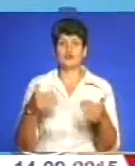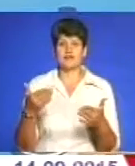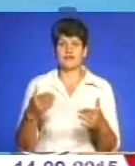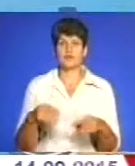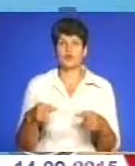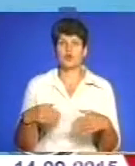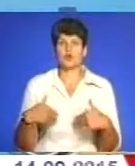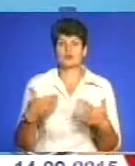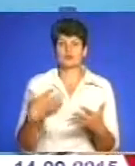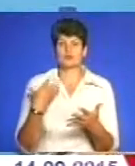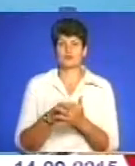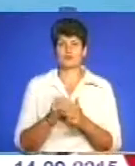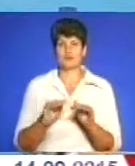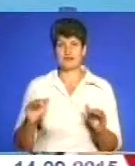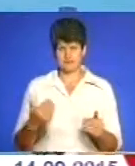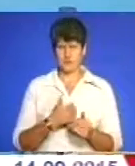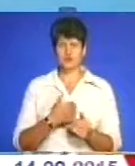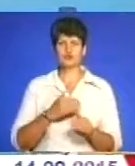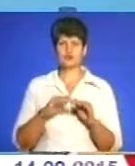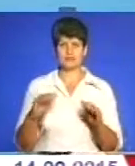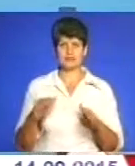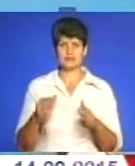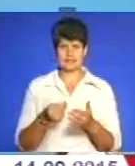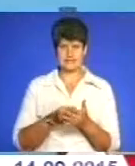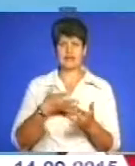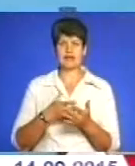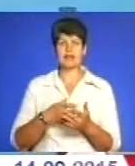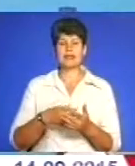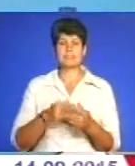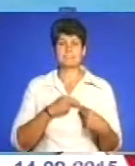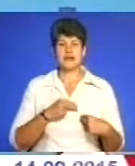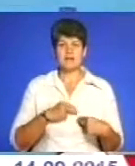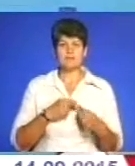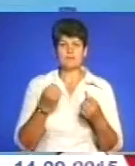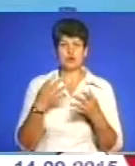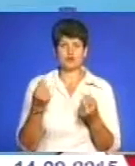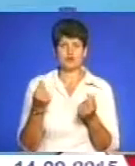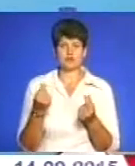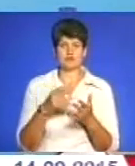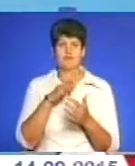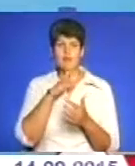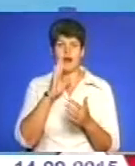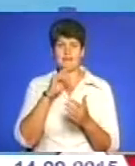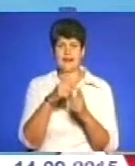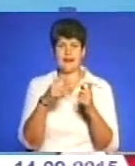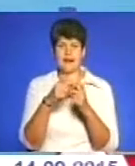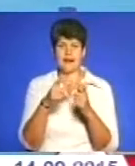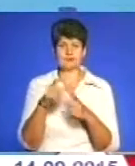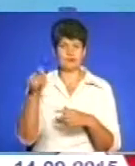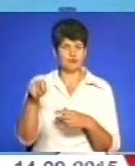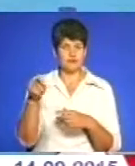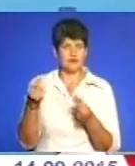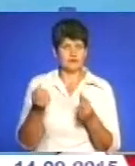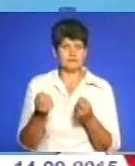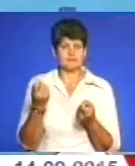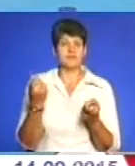до власних дітей. Ви ж хочете, щоб власні діти цінували працю і знали, що гроші просто так не даються. І у мами на карточки, що місяця і у тата не просто так з